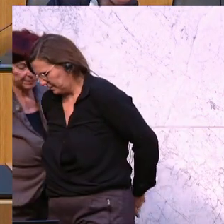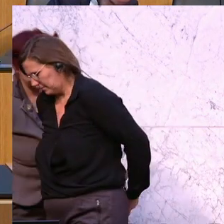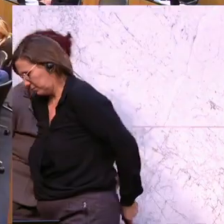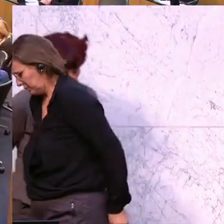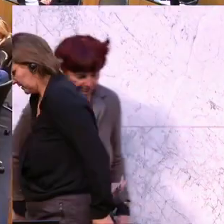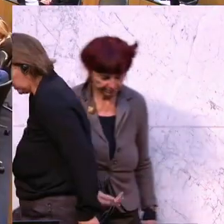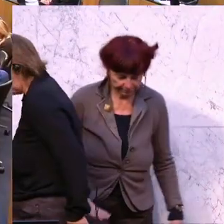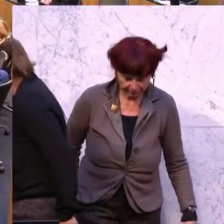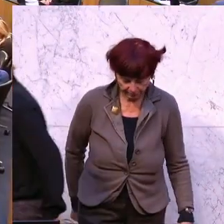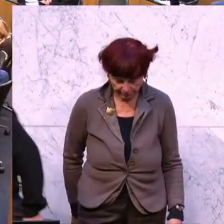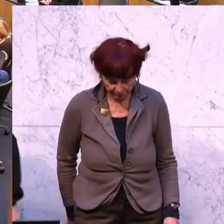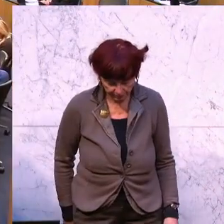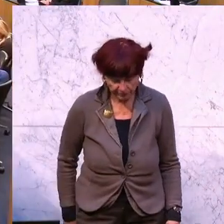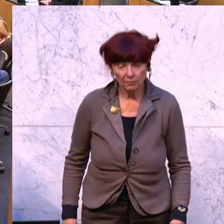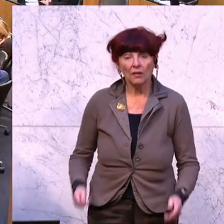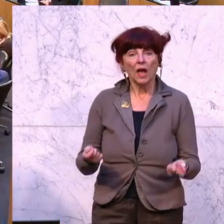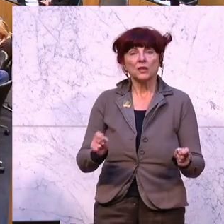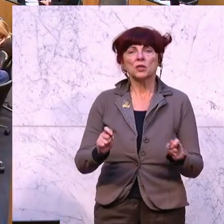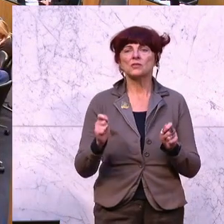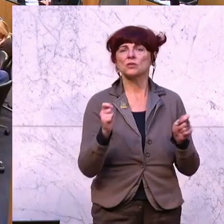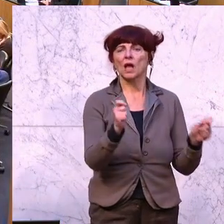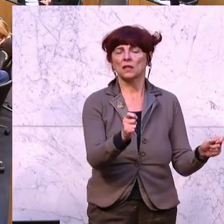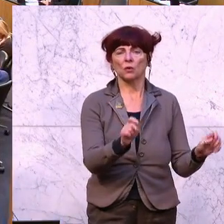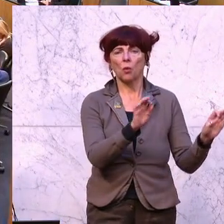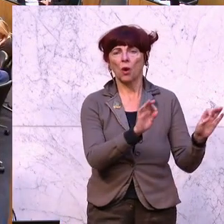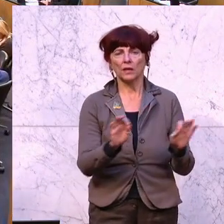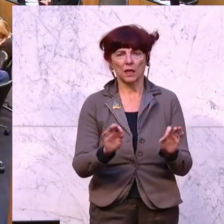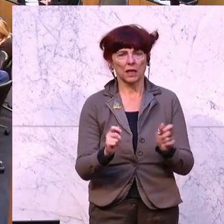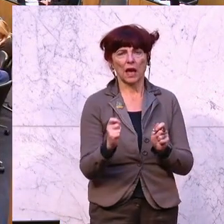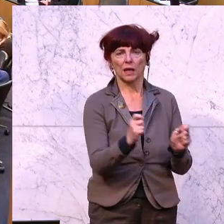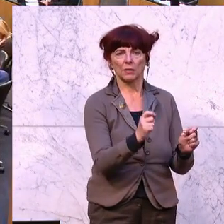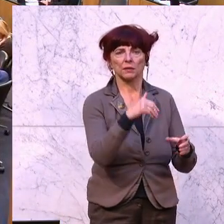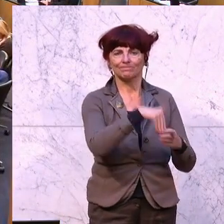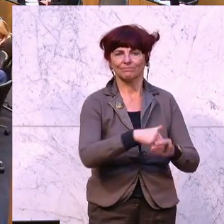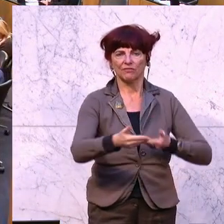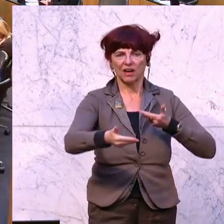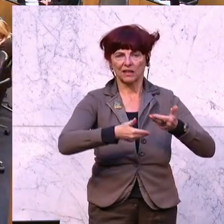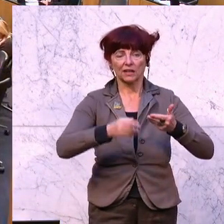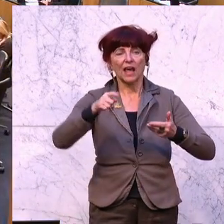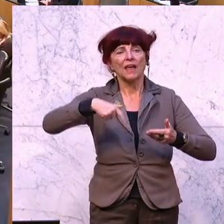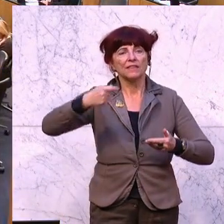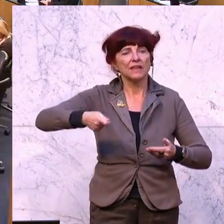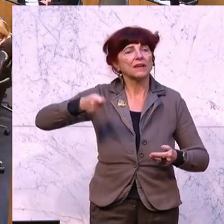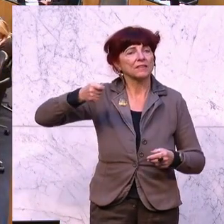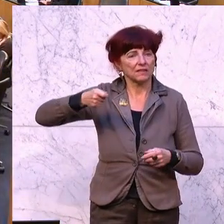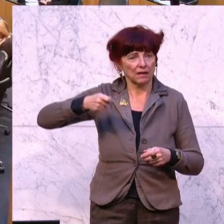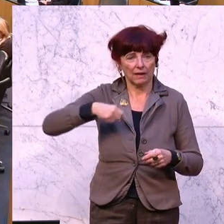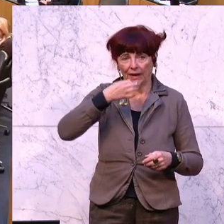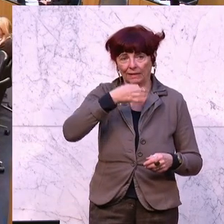Der Entschließungsantrag ist ordnungsgemäß eingebracht und steht daher mit in Verhandlung. Nächster Redner, Herr Abgeordneter Josef Smolle.